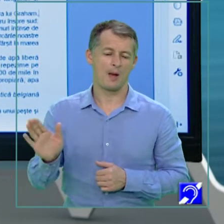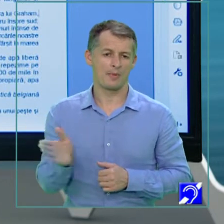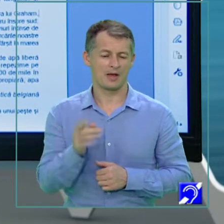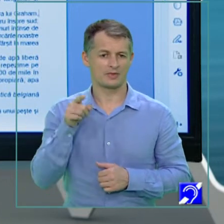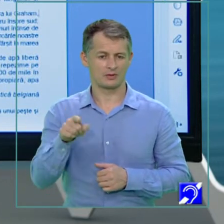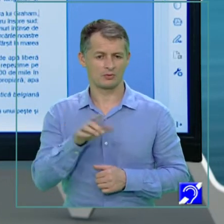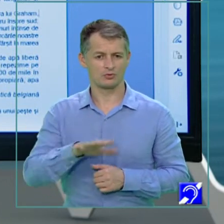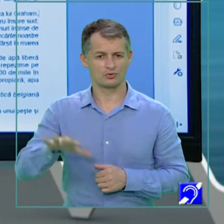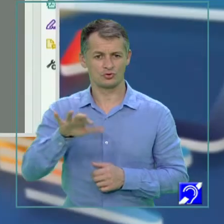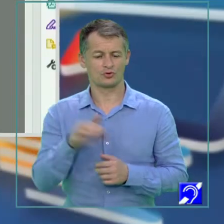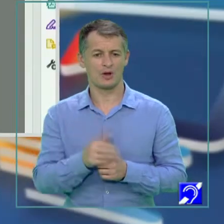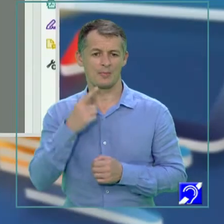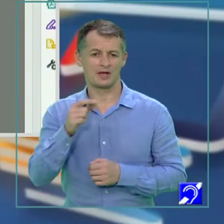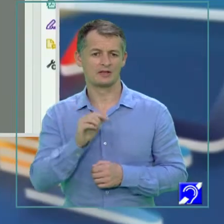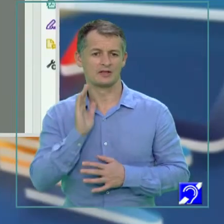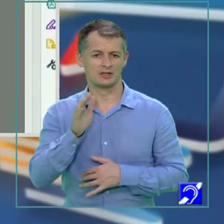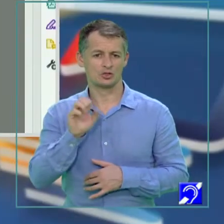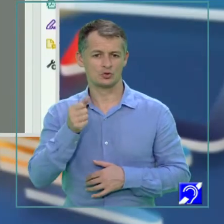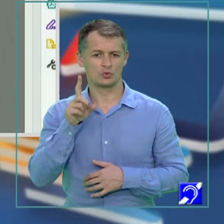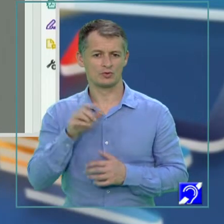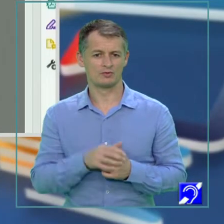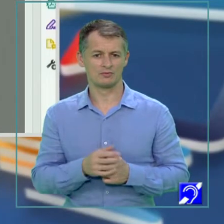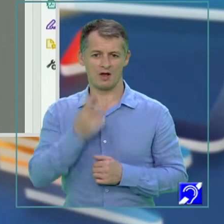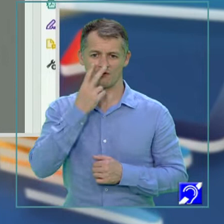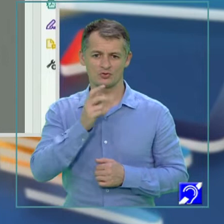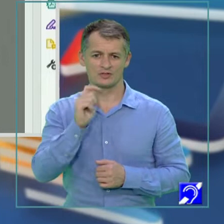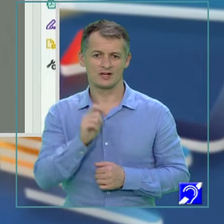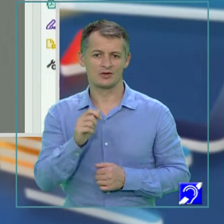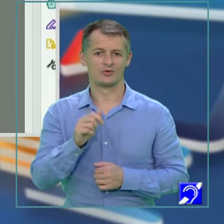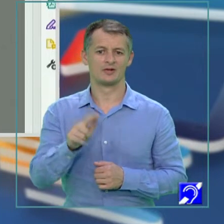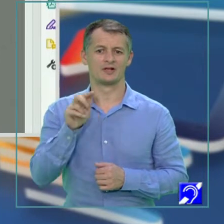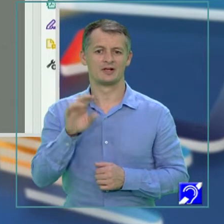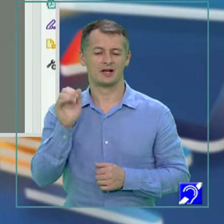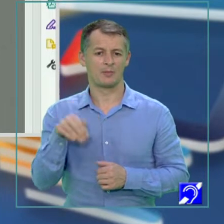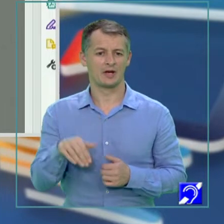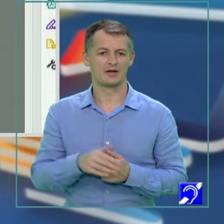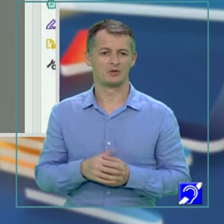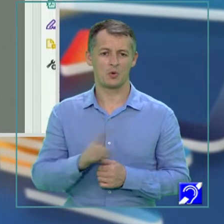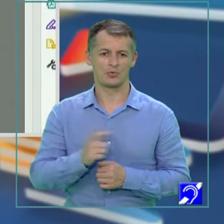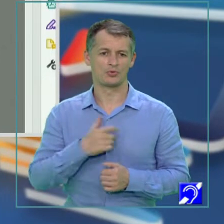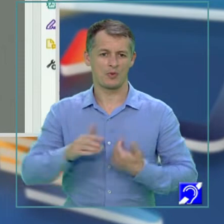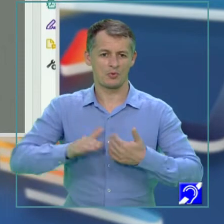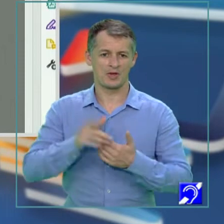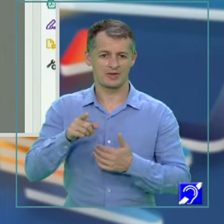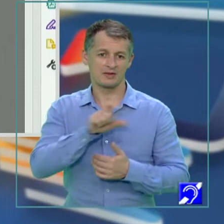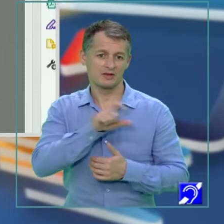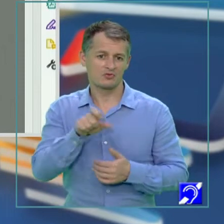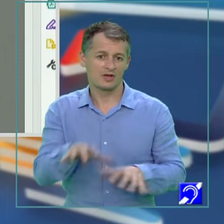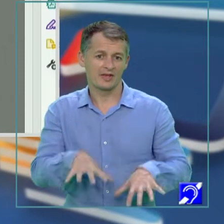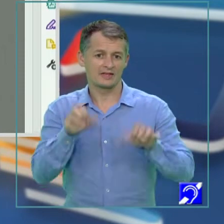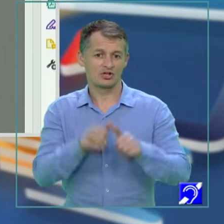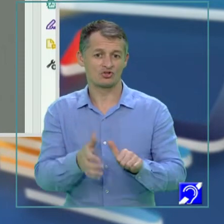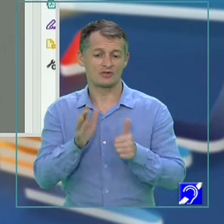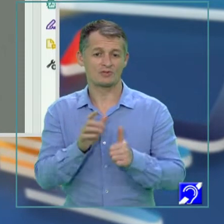-am îndreptat spre sud. Am văzut țara lui Grem, dar nu ne-am putut apropia de ea din cauza ghețurilor. La